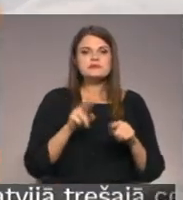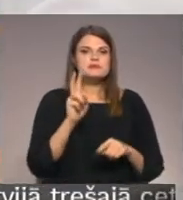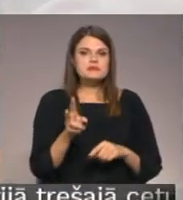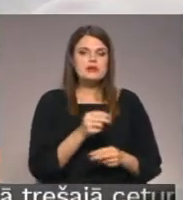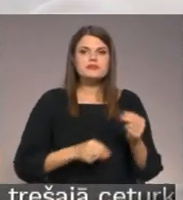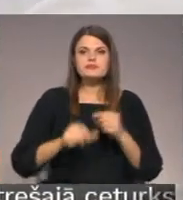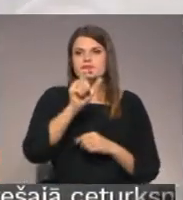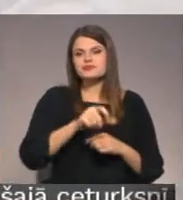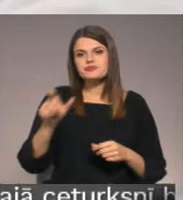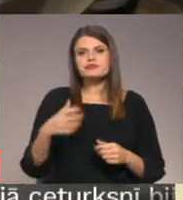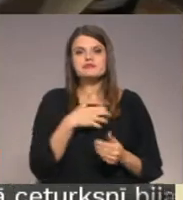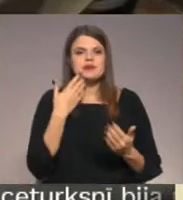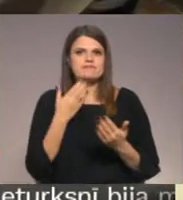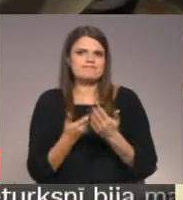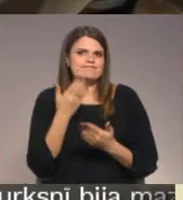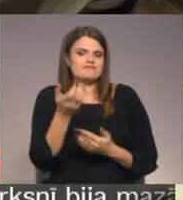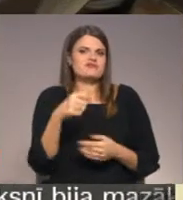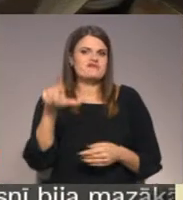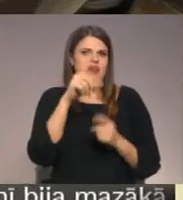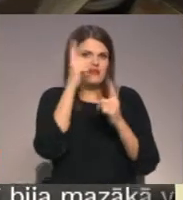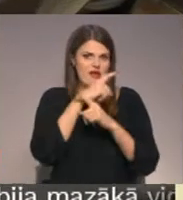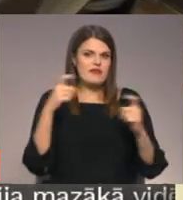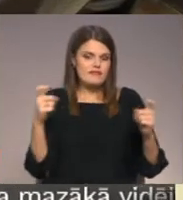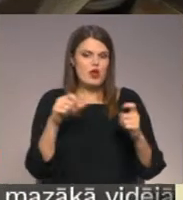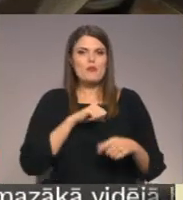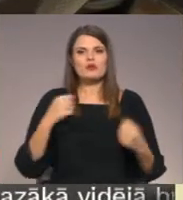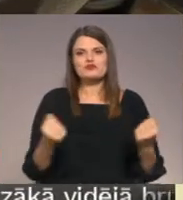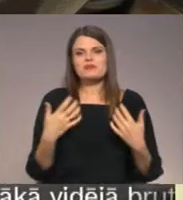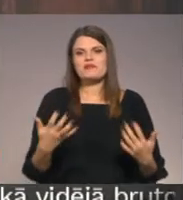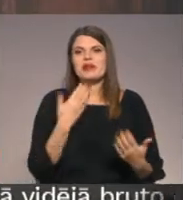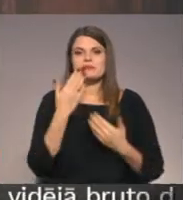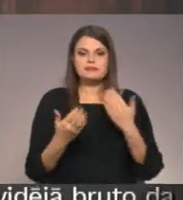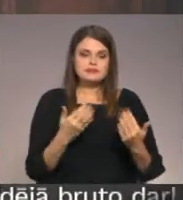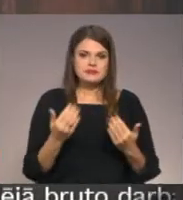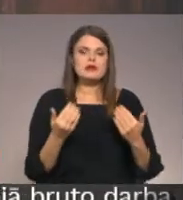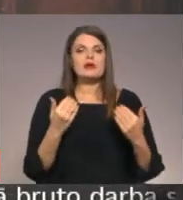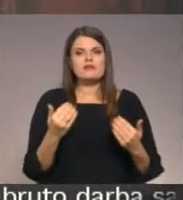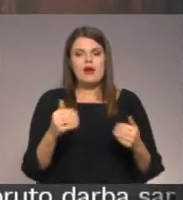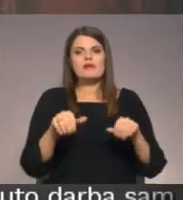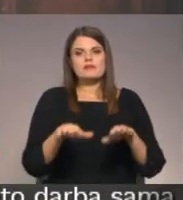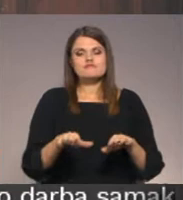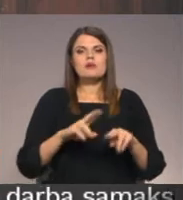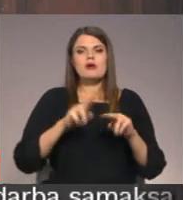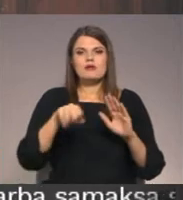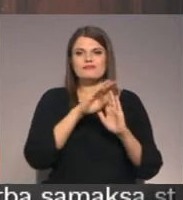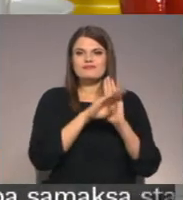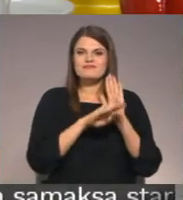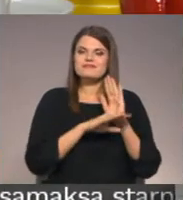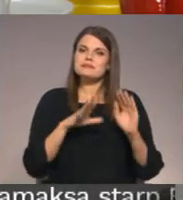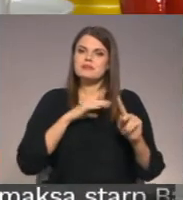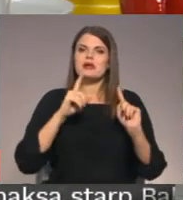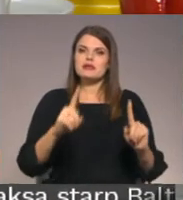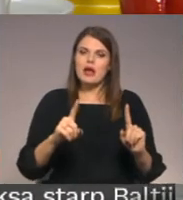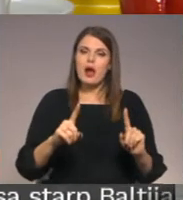uzņēmējiem esot jāiesniec vairāk informācijas. Šodien valdība lēma samazināt apgrozījumu krituma kritēriju dīkstāvas